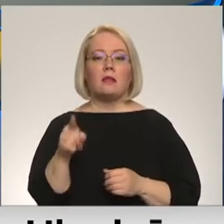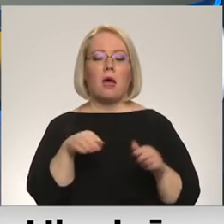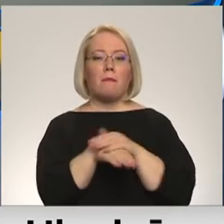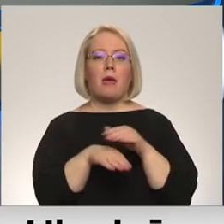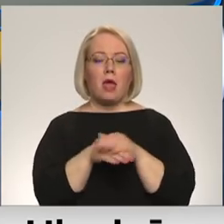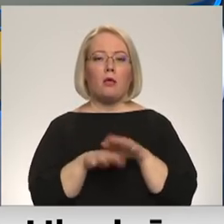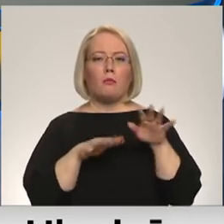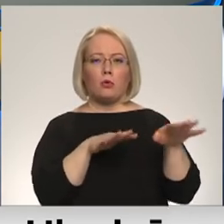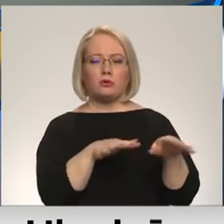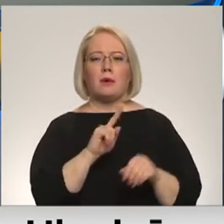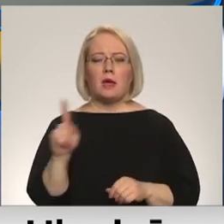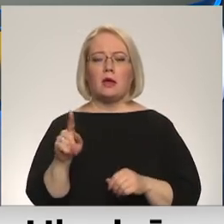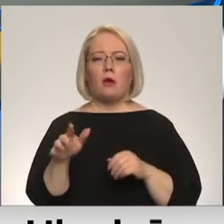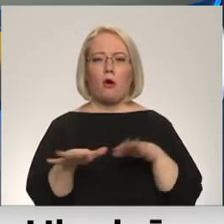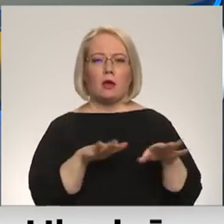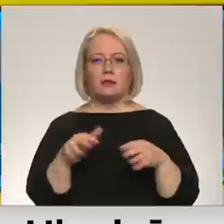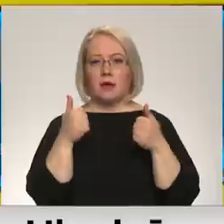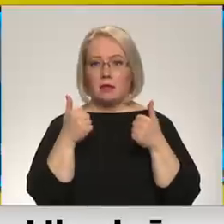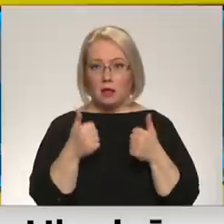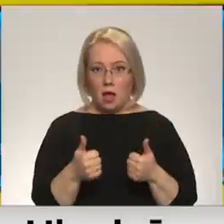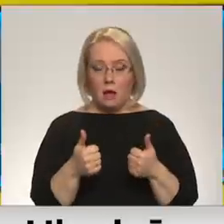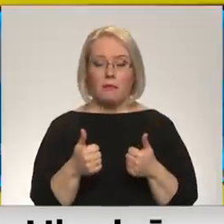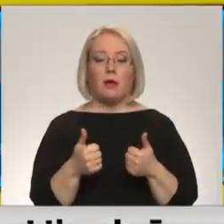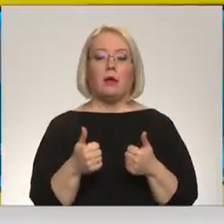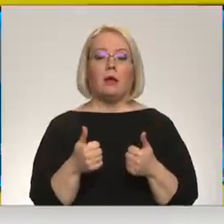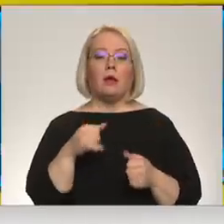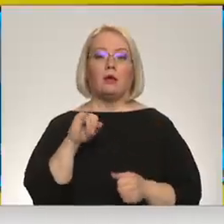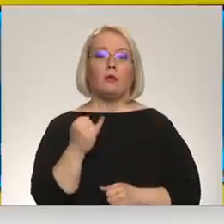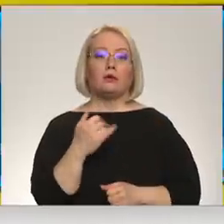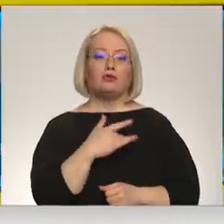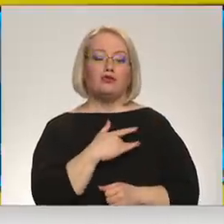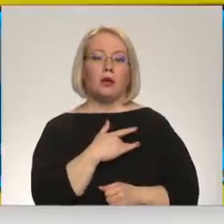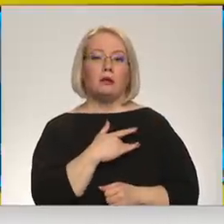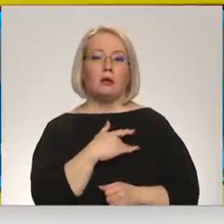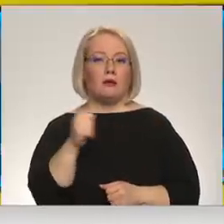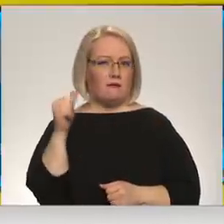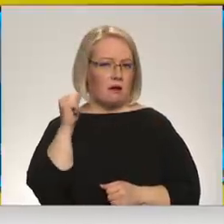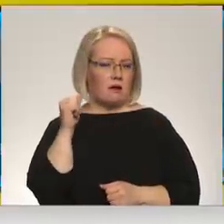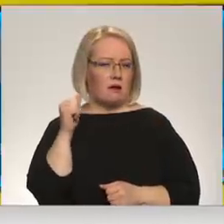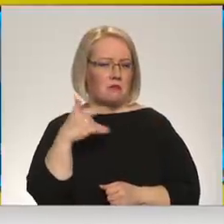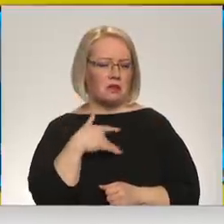organizēta labi, jo šķiet vakar